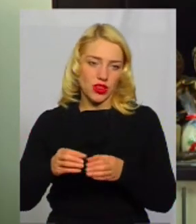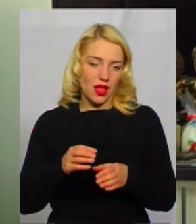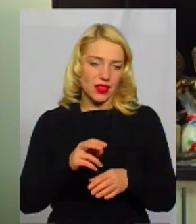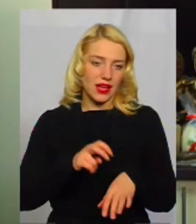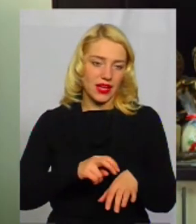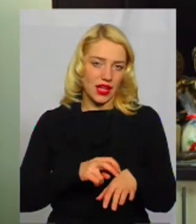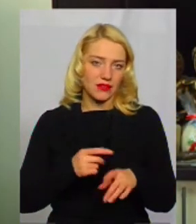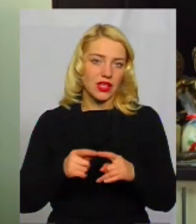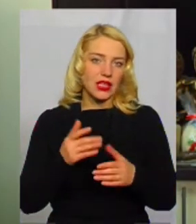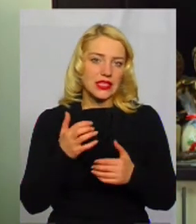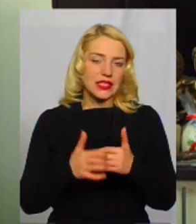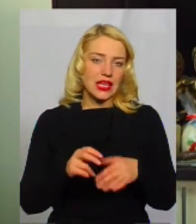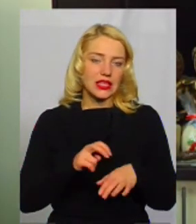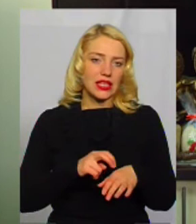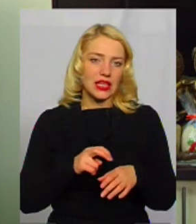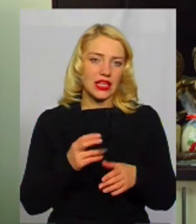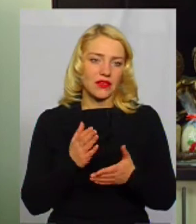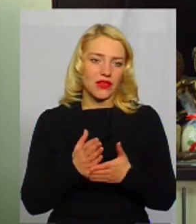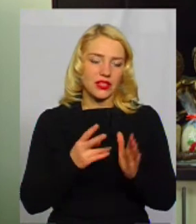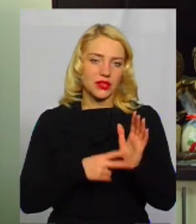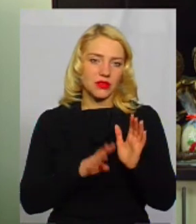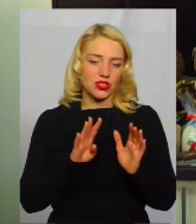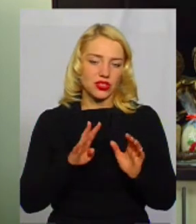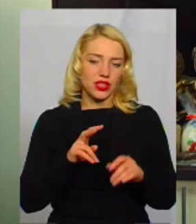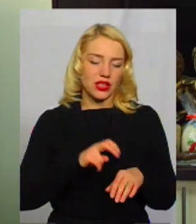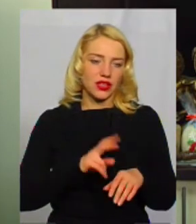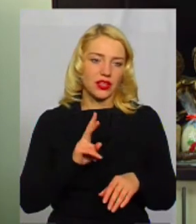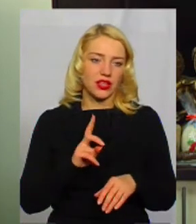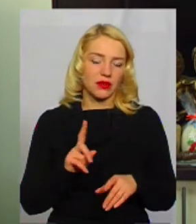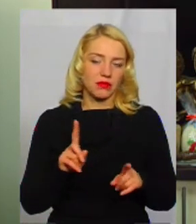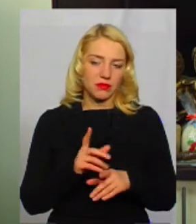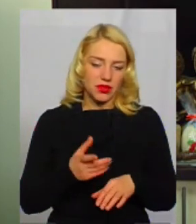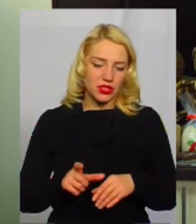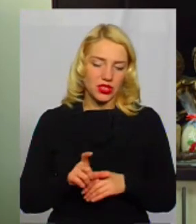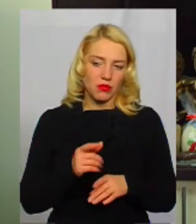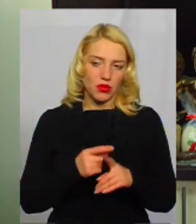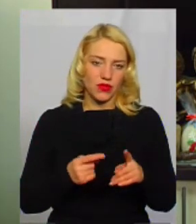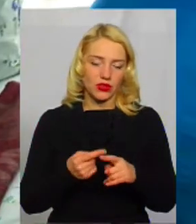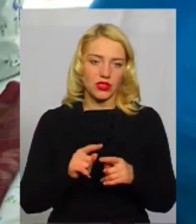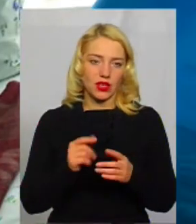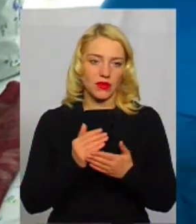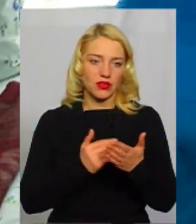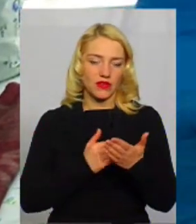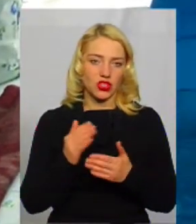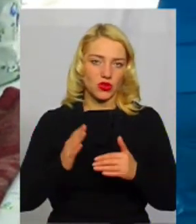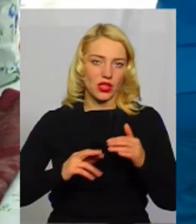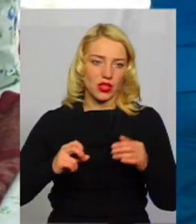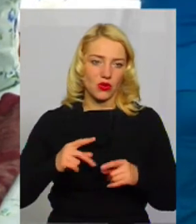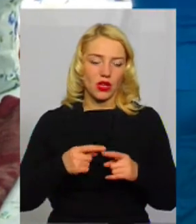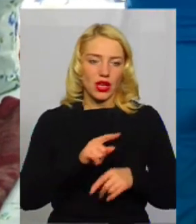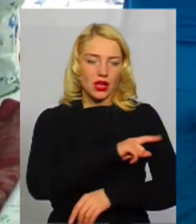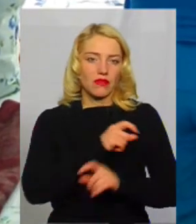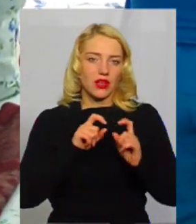лікарів нараховується 74 лікаря, більша половина з них мають вищі категорії. У лікарні